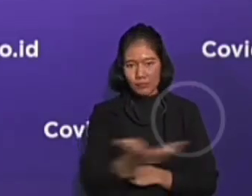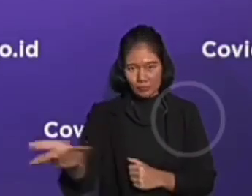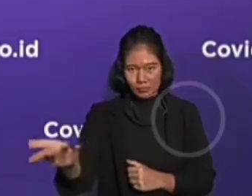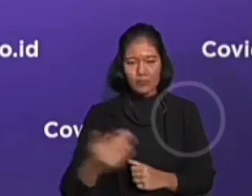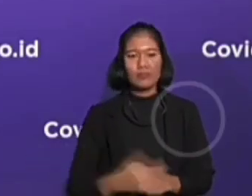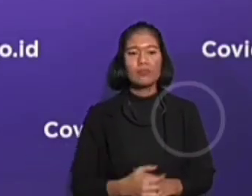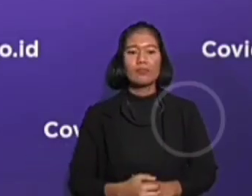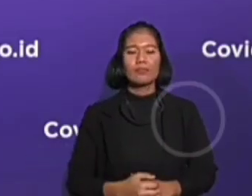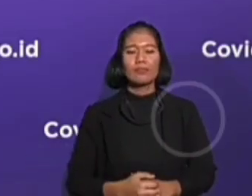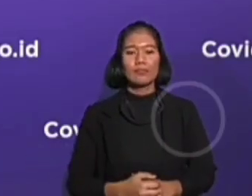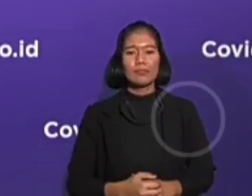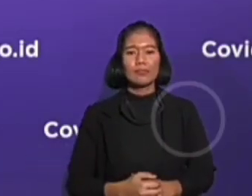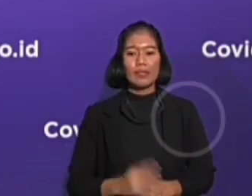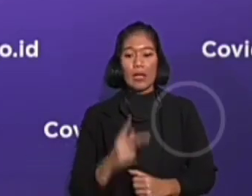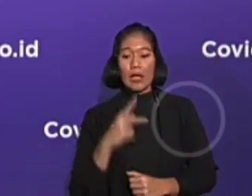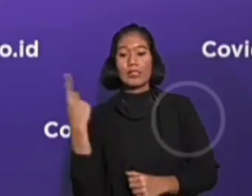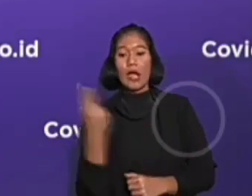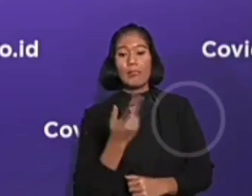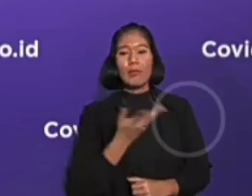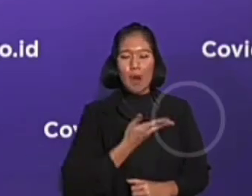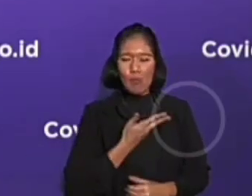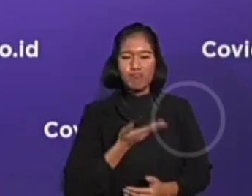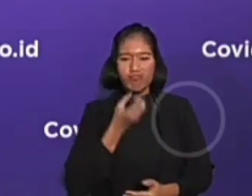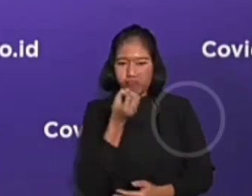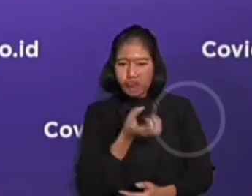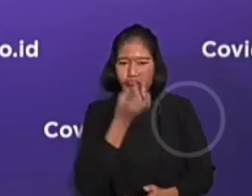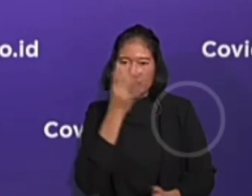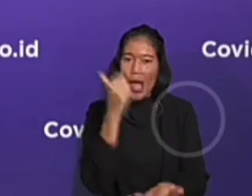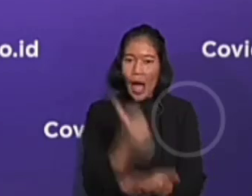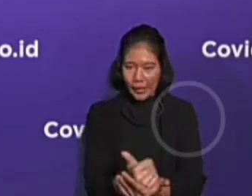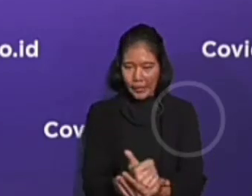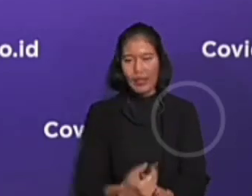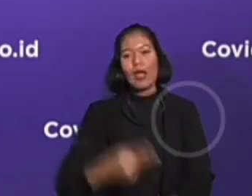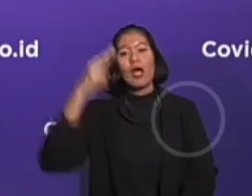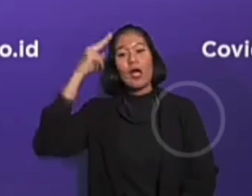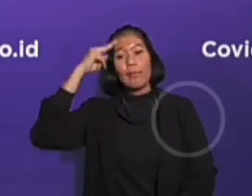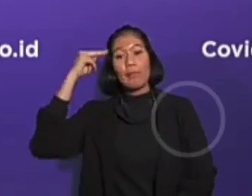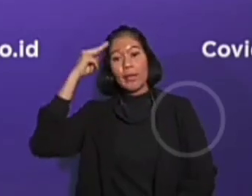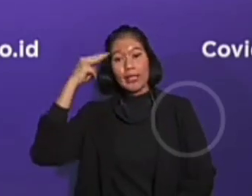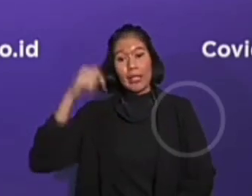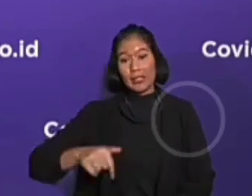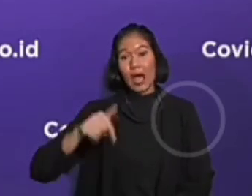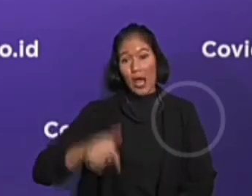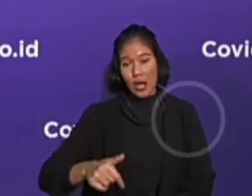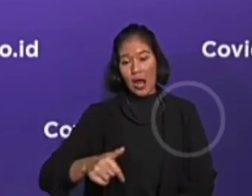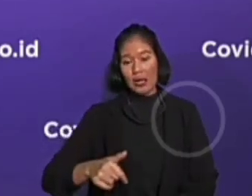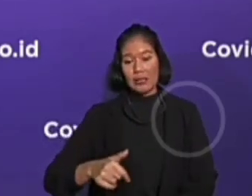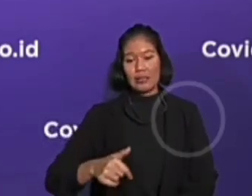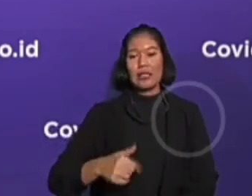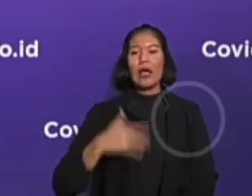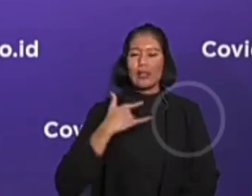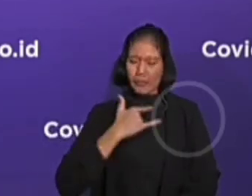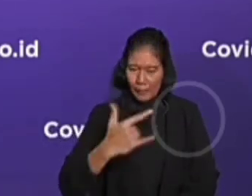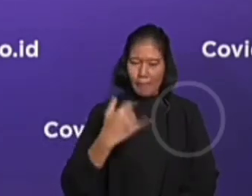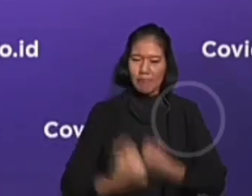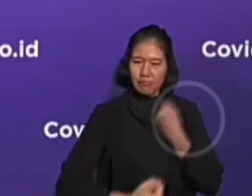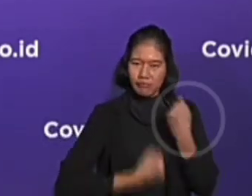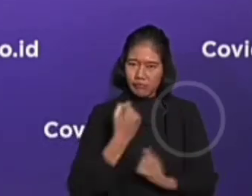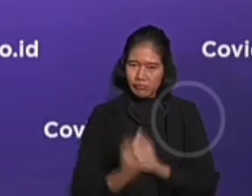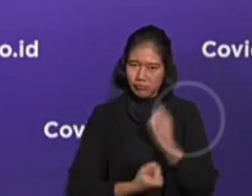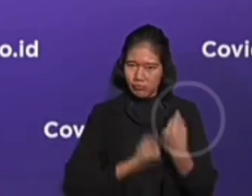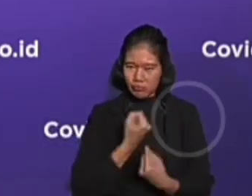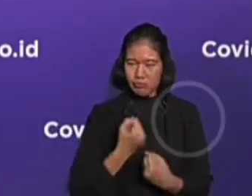kami ingin meyakinkan bahwa pemerintah telah sedang dan terus bekerja. Bahwa negara